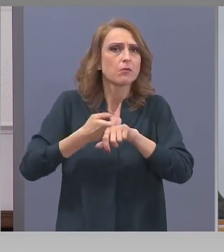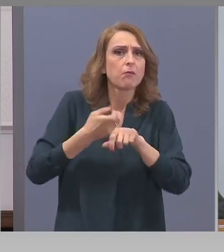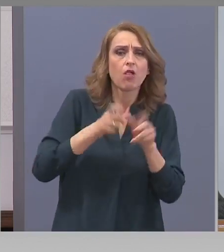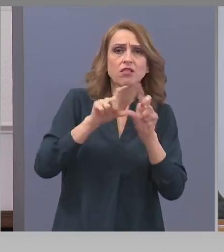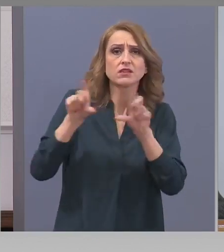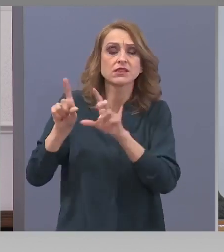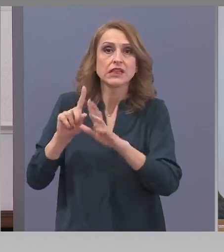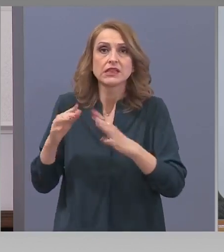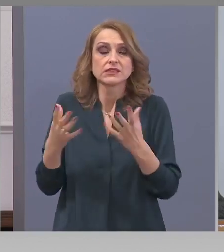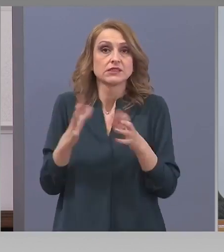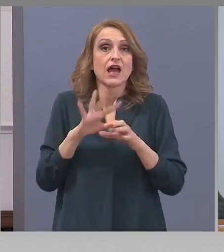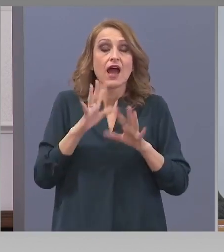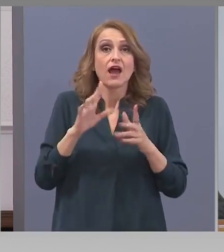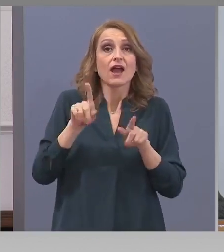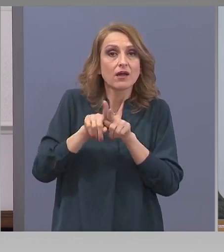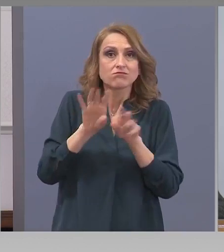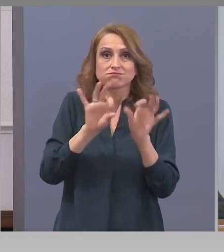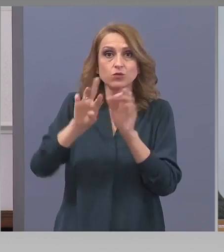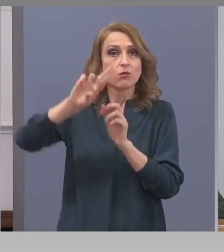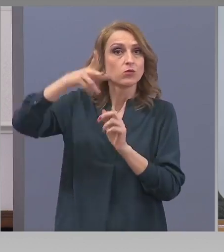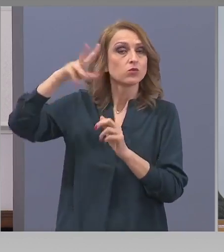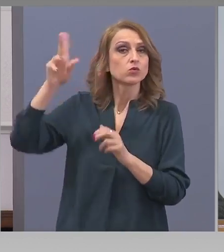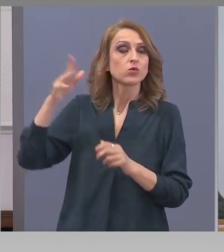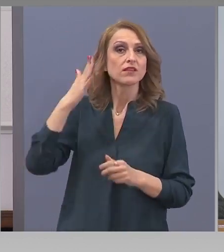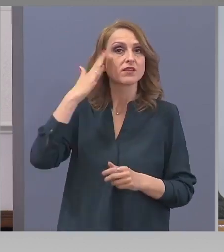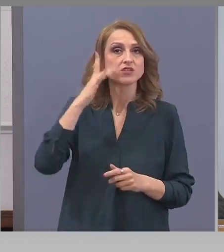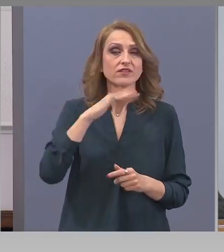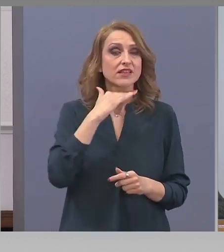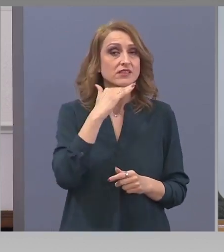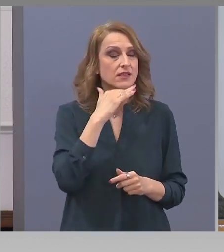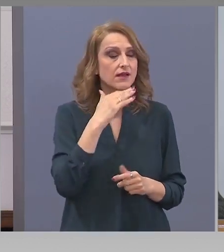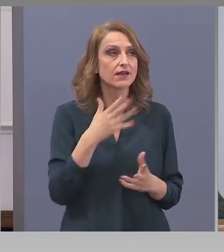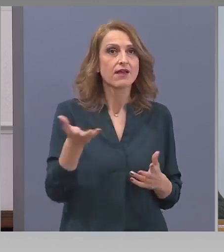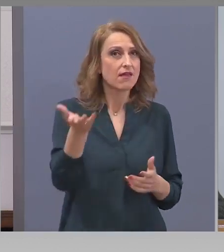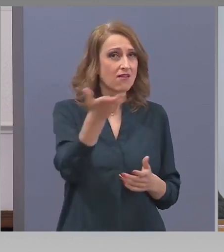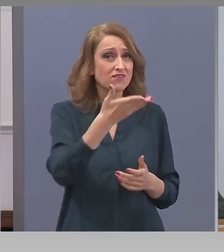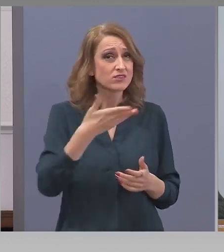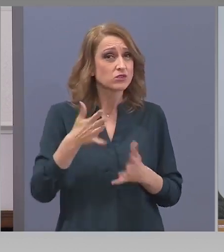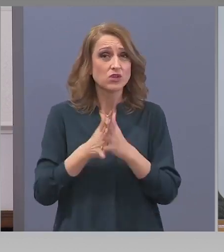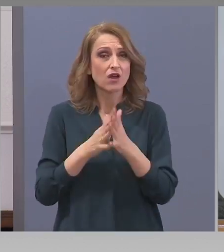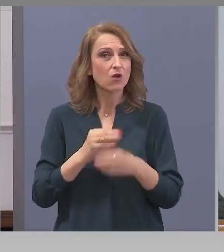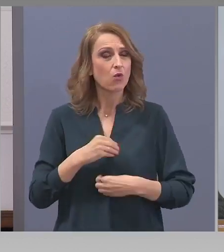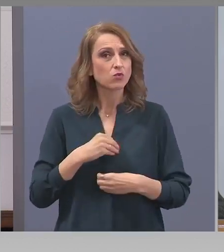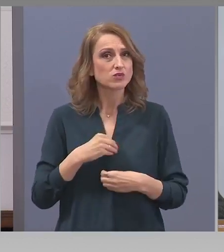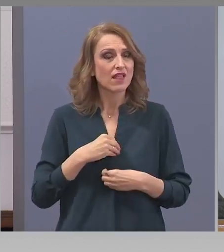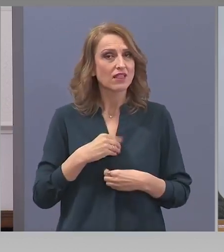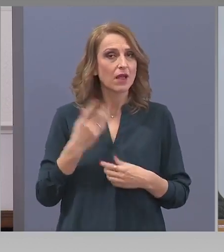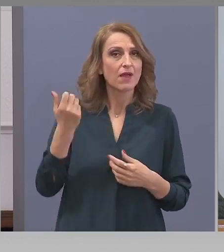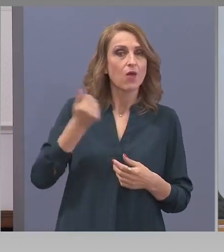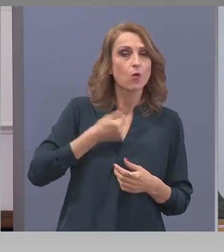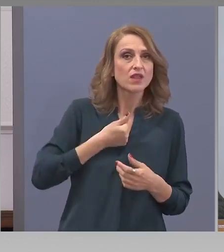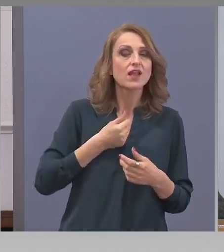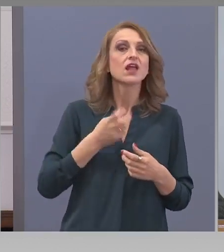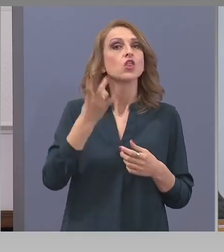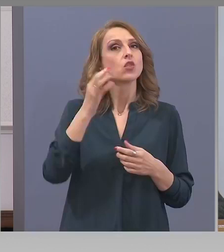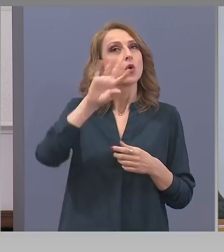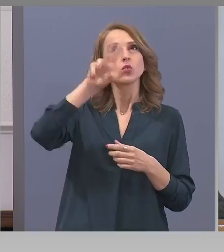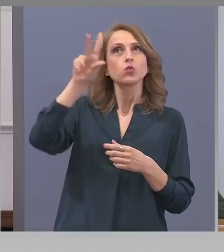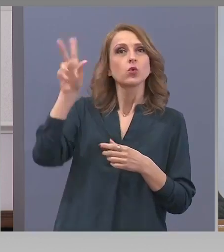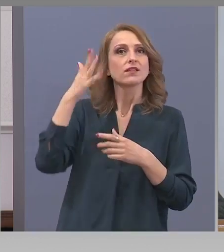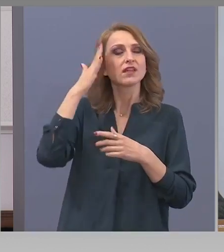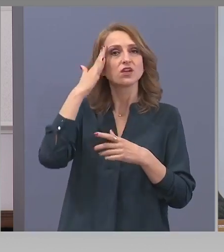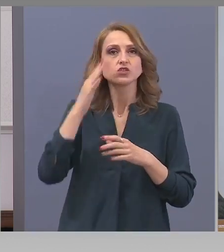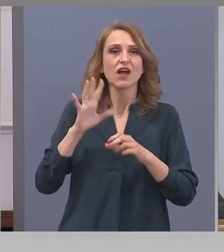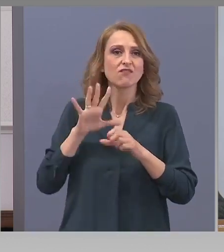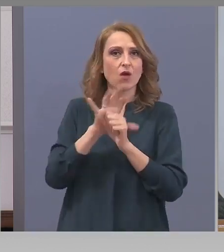се вихли в останалите държави. Всички те усетиха удара, но повечето не бяха подготвени за